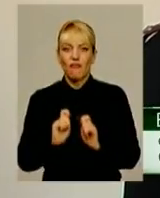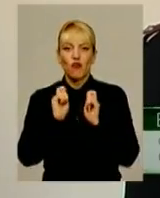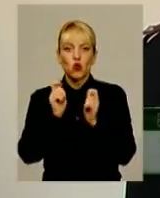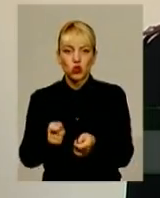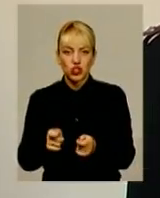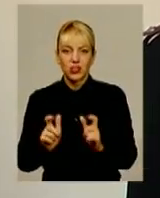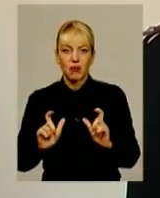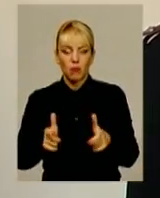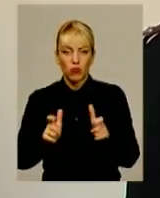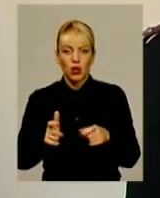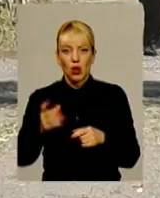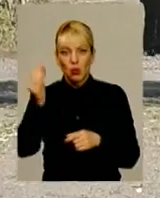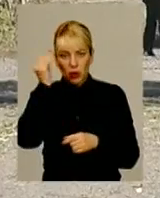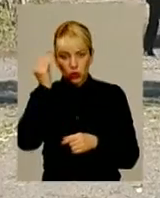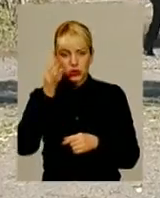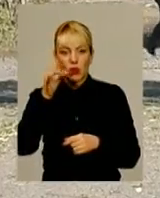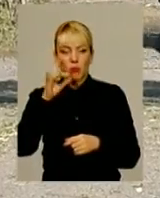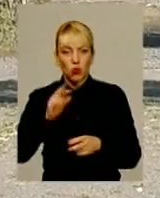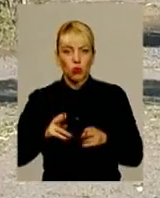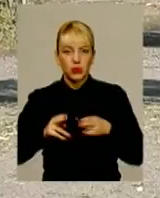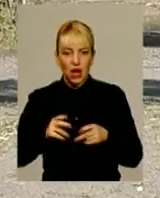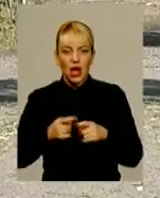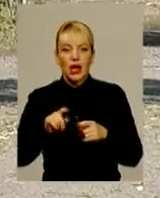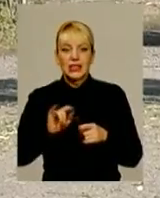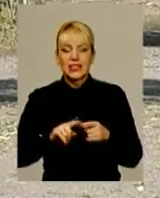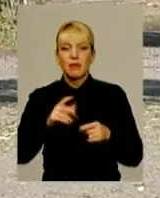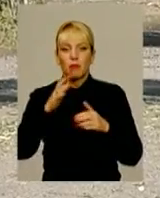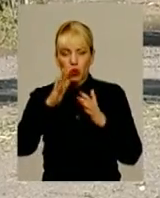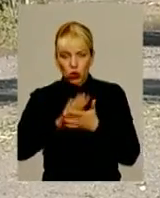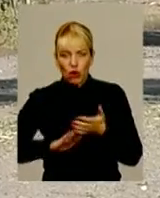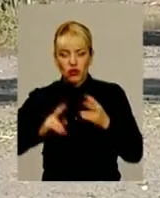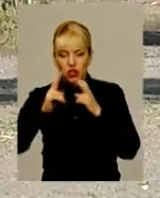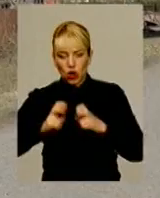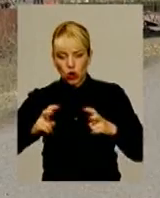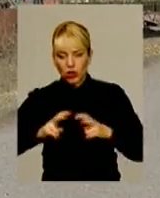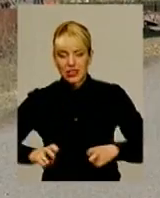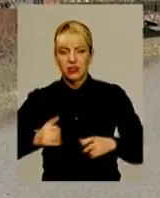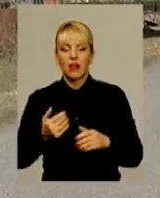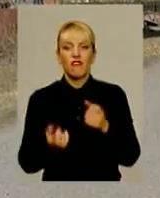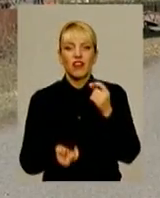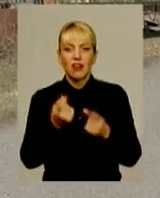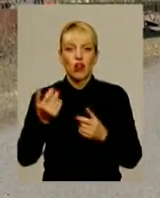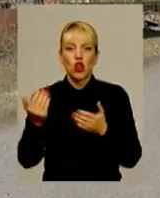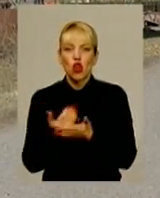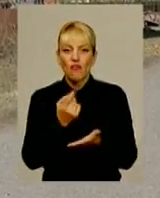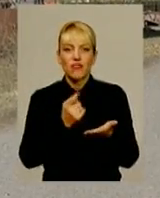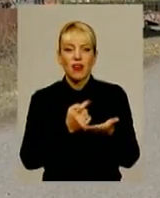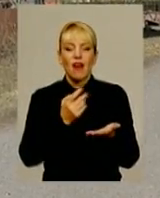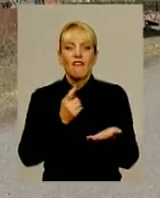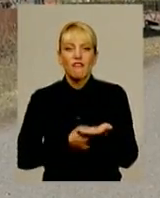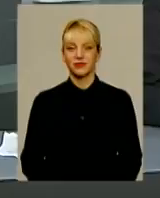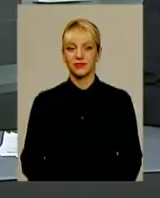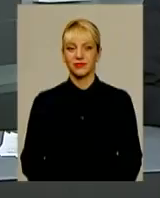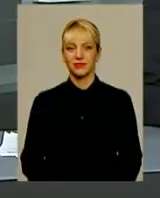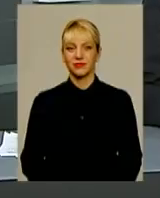І на даний час триває досудове розслідування. Розслідування триває, виявляється, все нові факти. Тому до цього конфлікту ми повернемося в програмі «Село і люди»